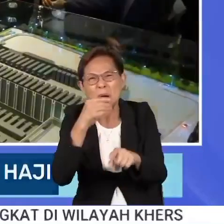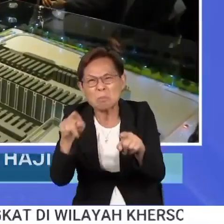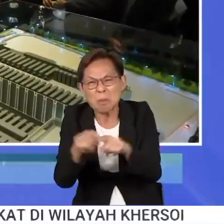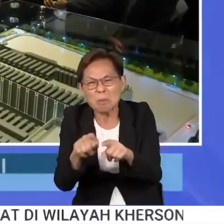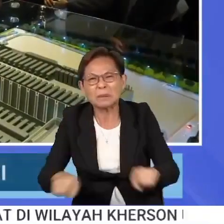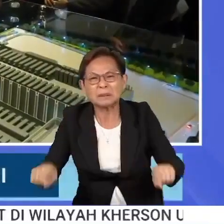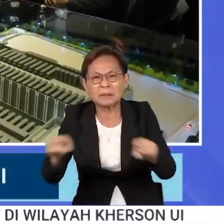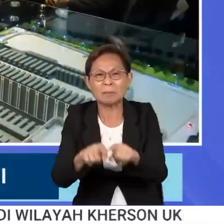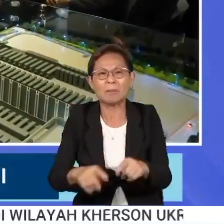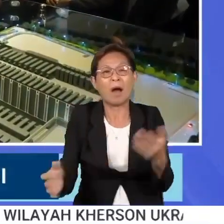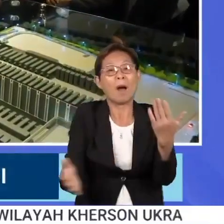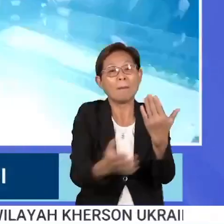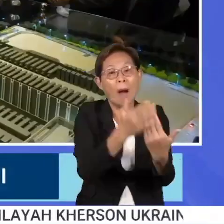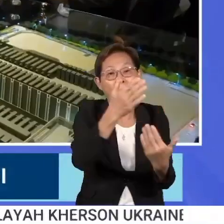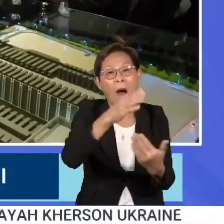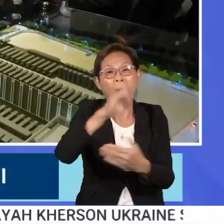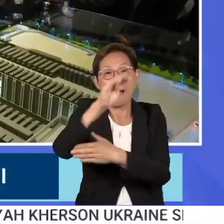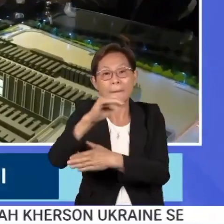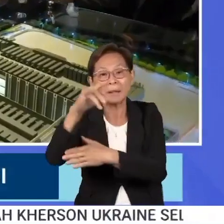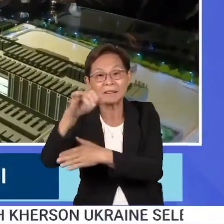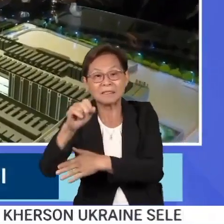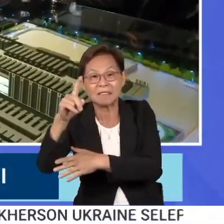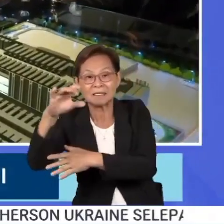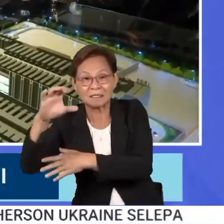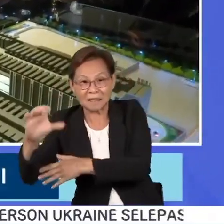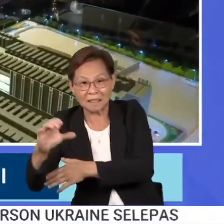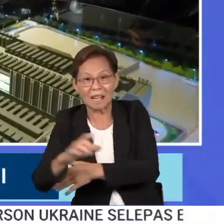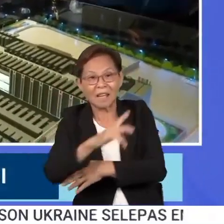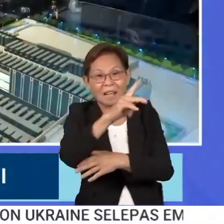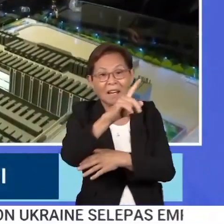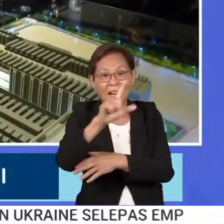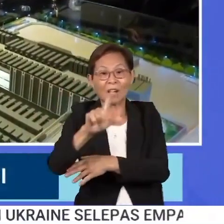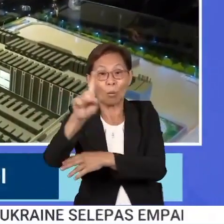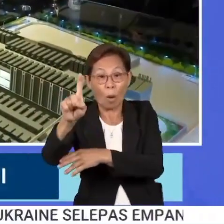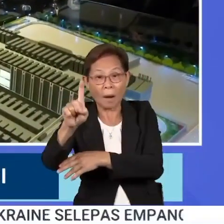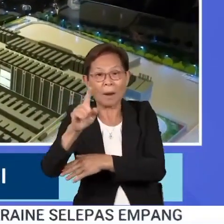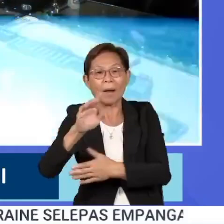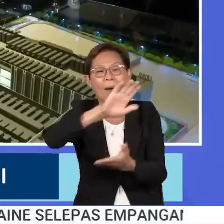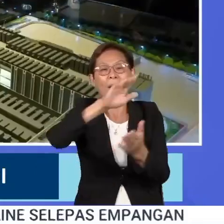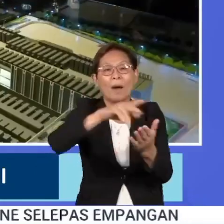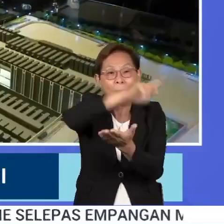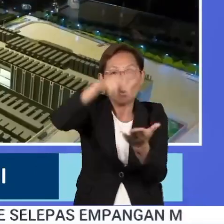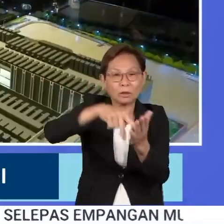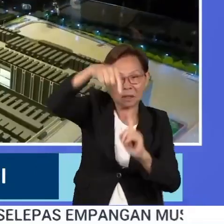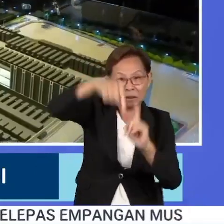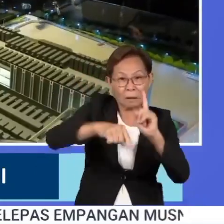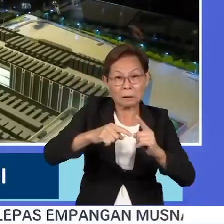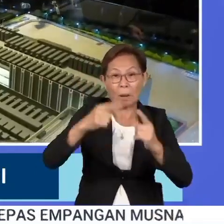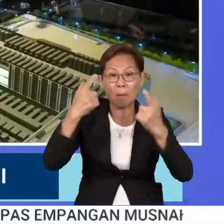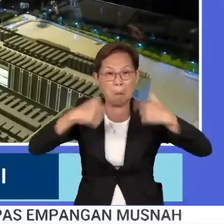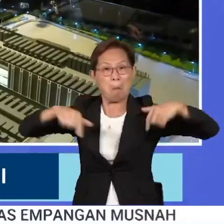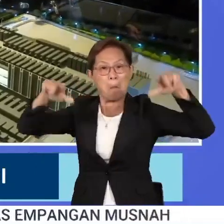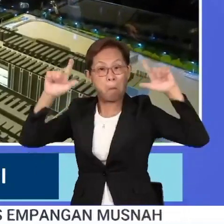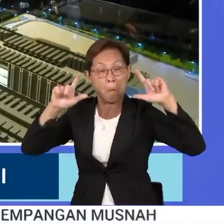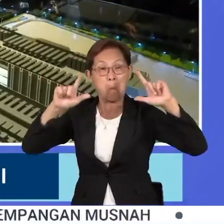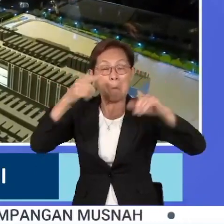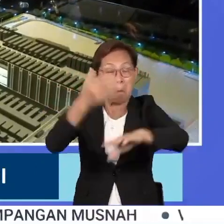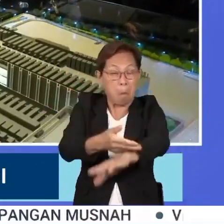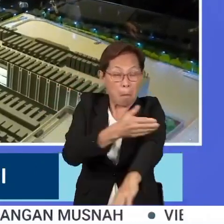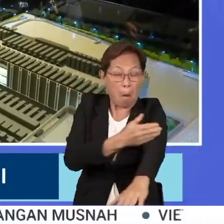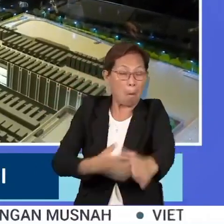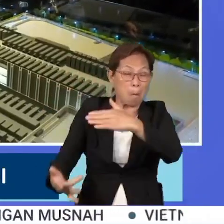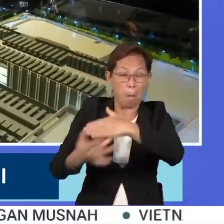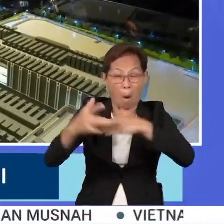Kemudahan Next DC di Kuala Lumpur KL1 bakal menjadi pusat data termaju dari segi teknologi boleh